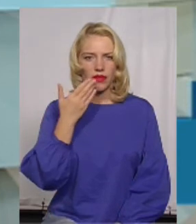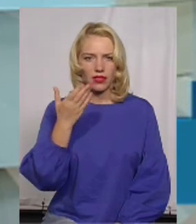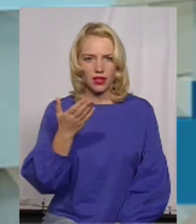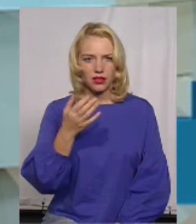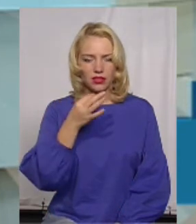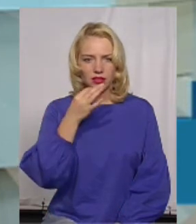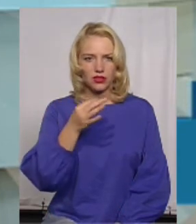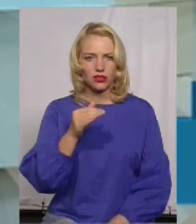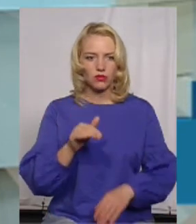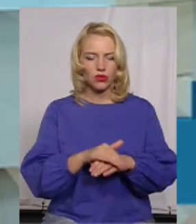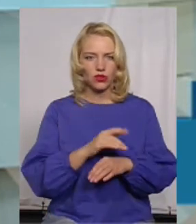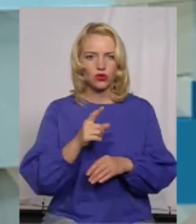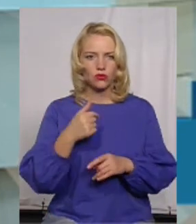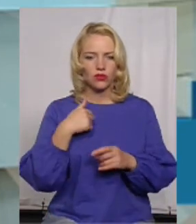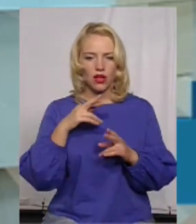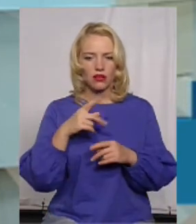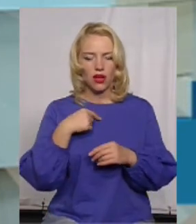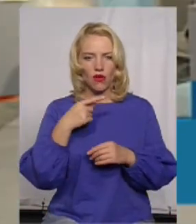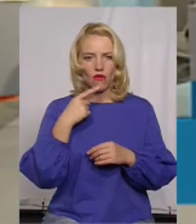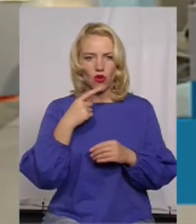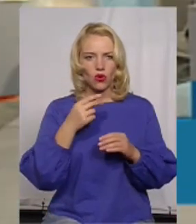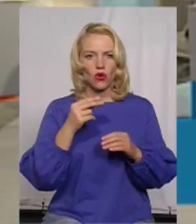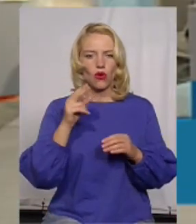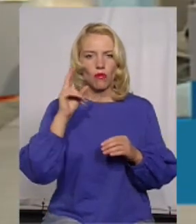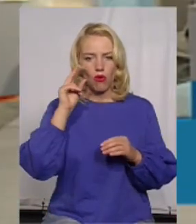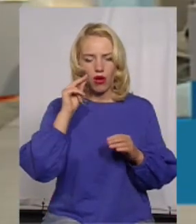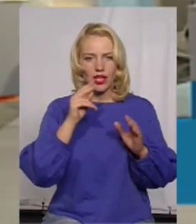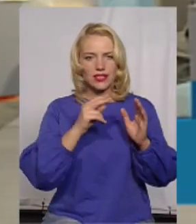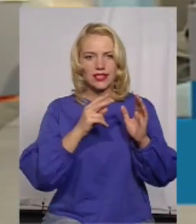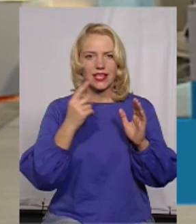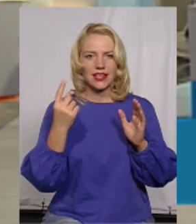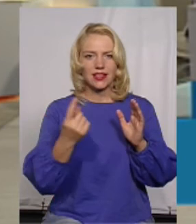Скажіть, будь ласка, чому, як я говорю, показники рахунку,